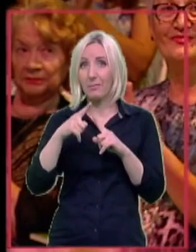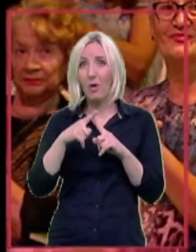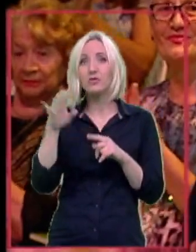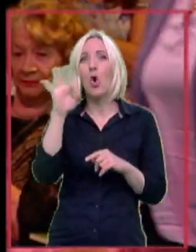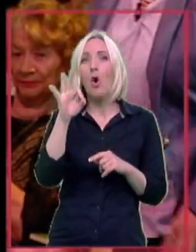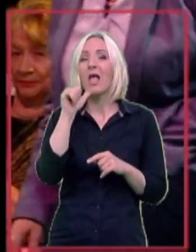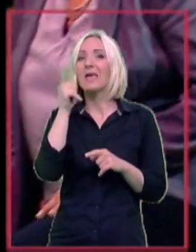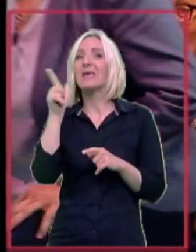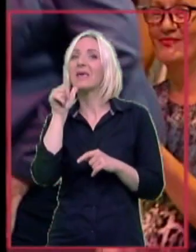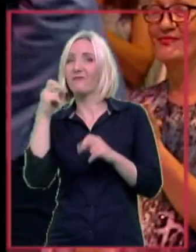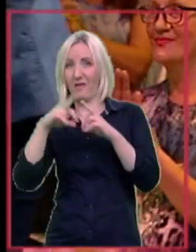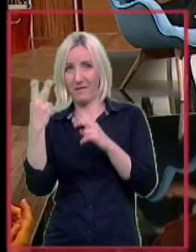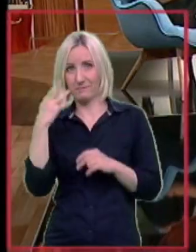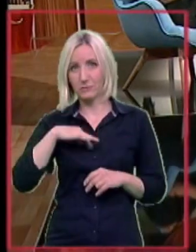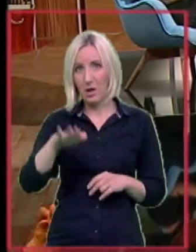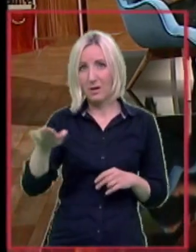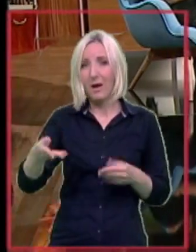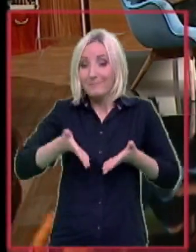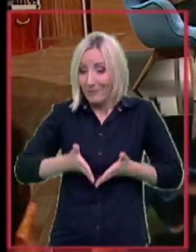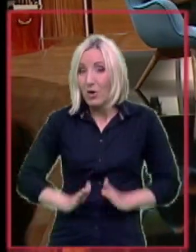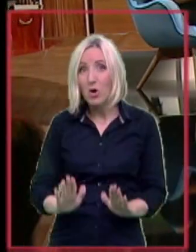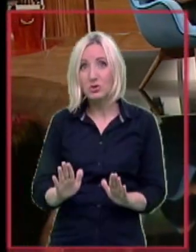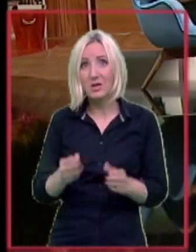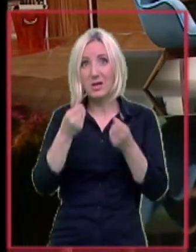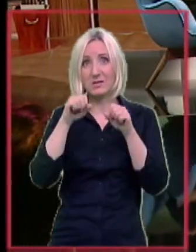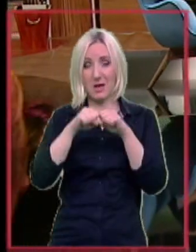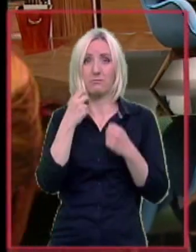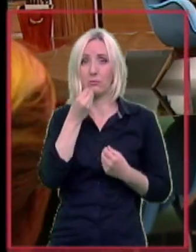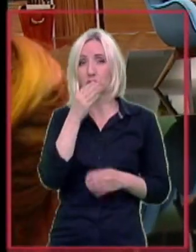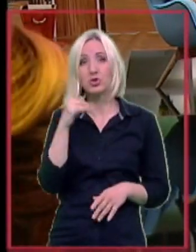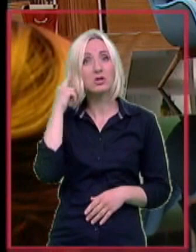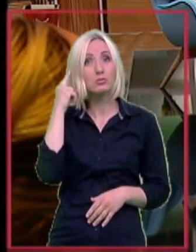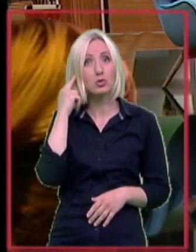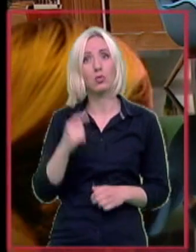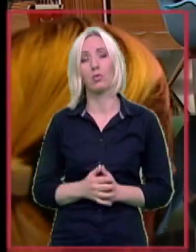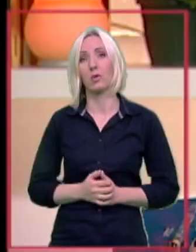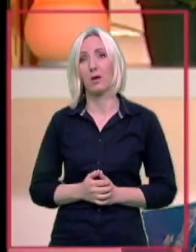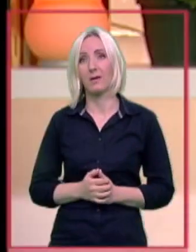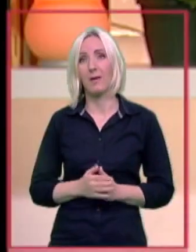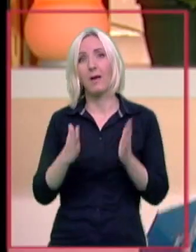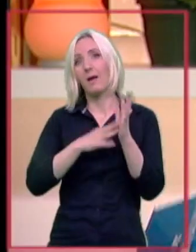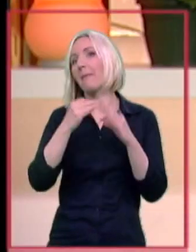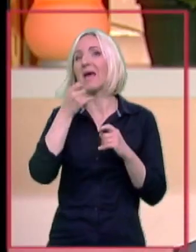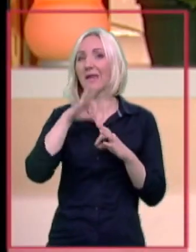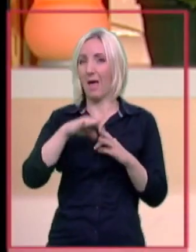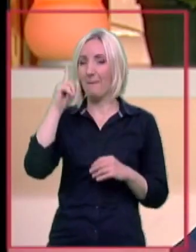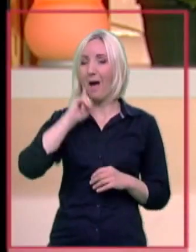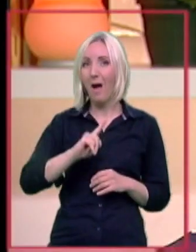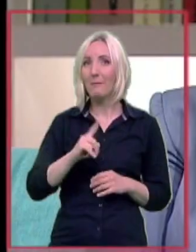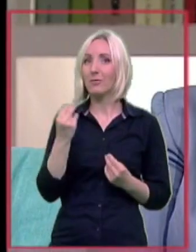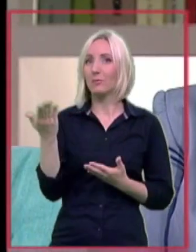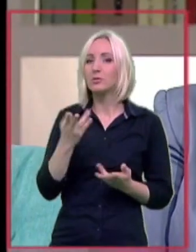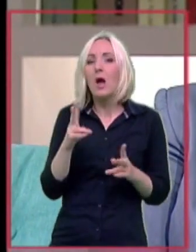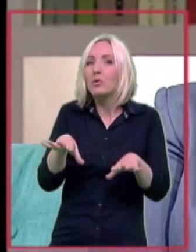I Olja i Iva, rođene su sa osećenjem sluha. Marija, dobro nam došli. Kako ste otkrili sa